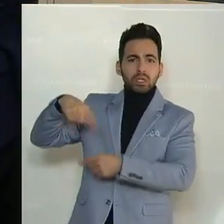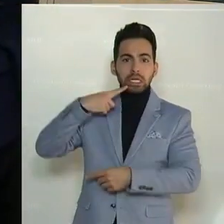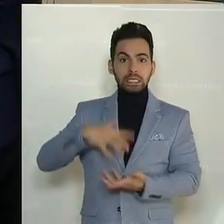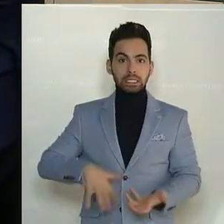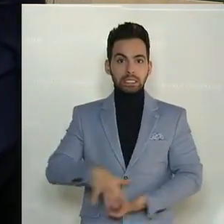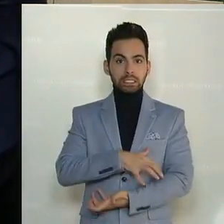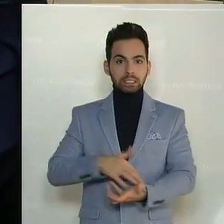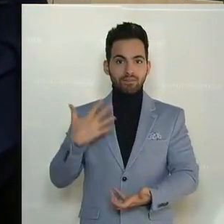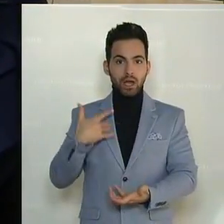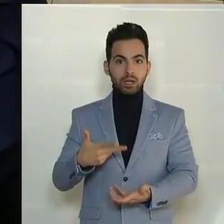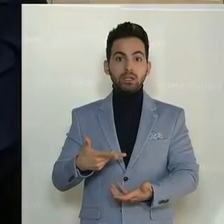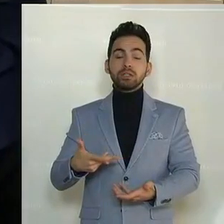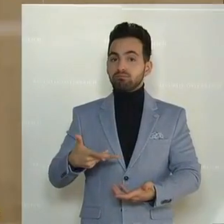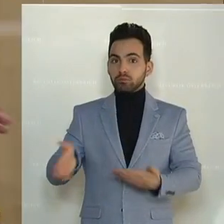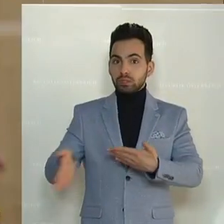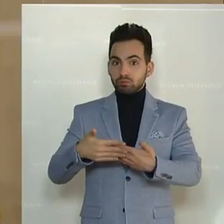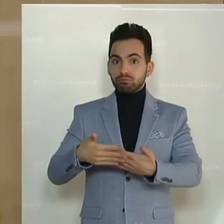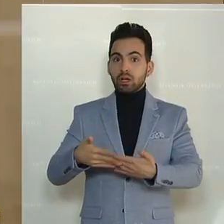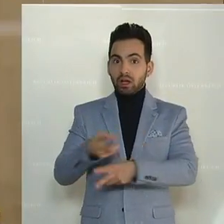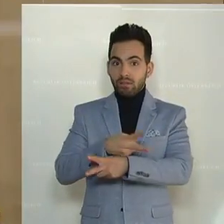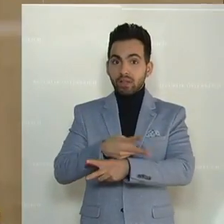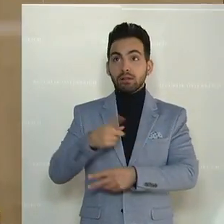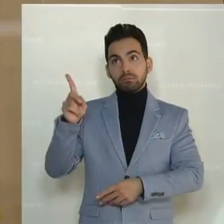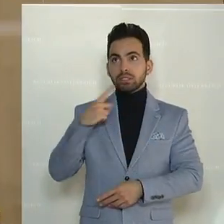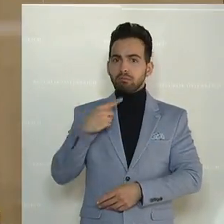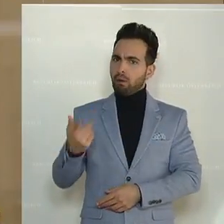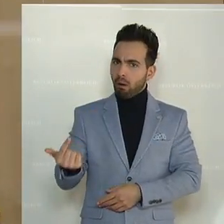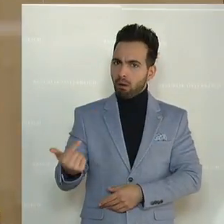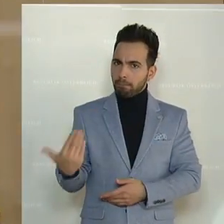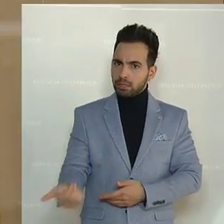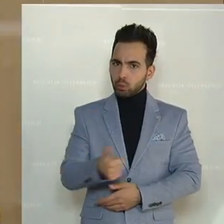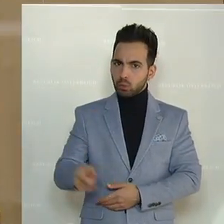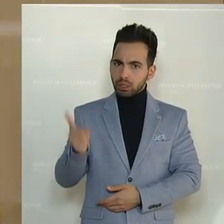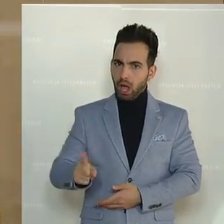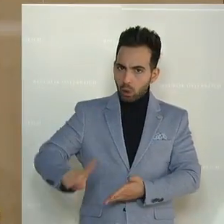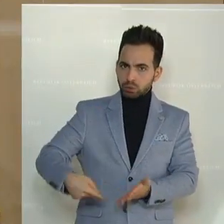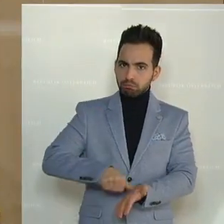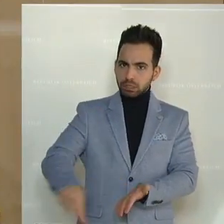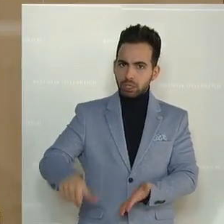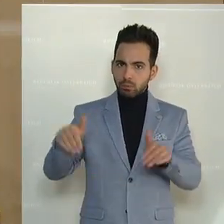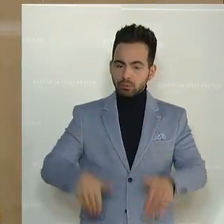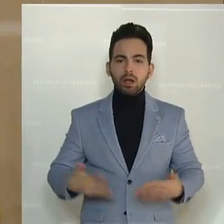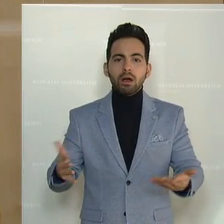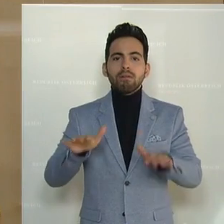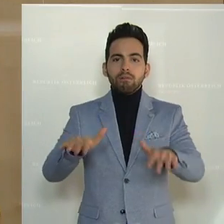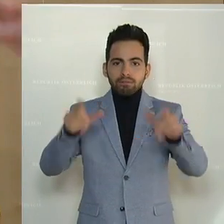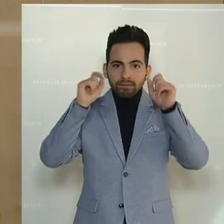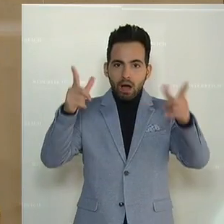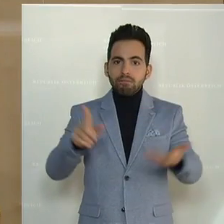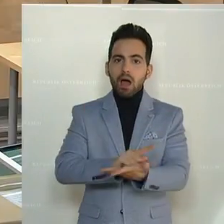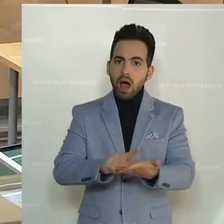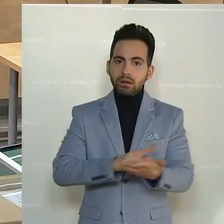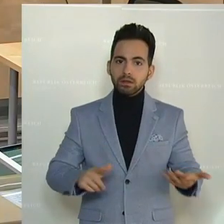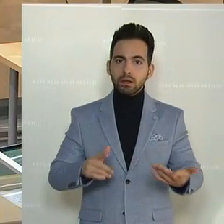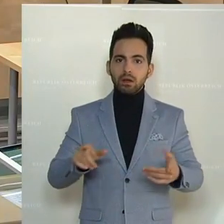der Krise von einem geschlossenen Kaffeehaus die Hunderttausenden haben will. Wann wachen Sie auf, meine Damen und Herren? Hören Sie auf mit